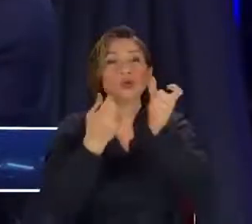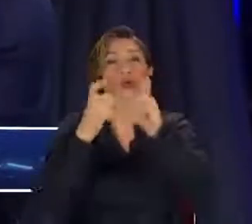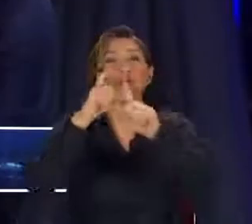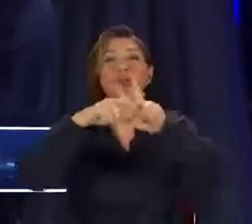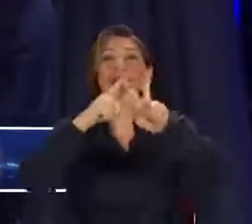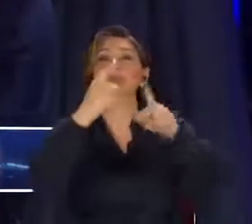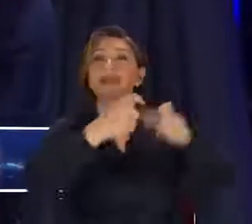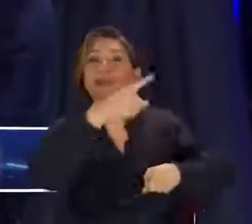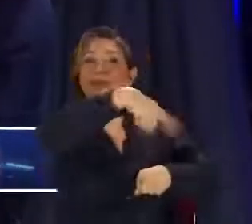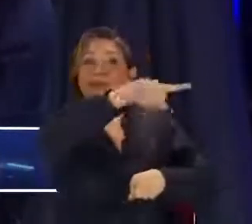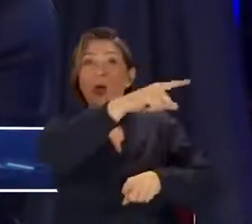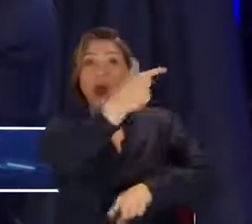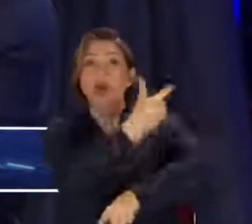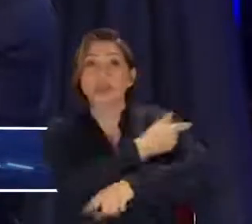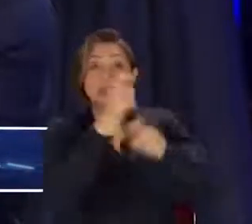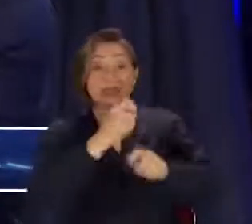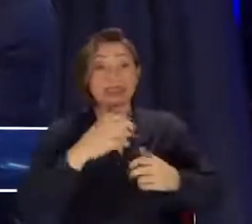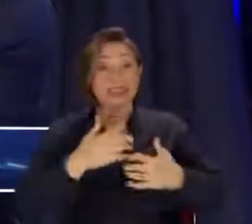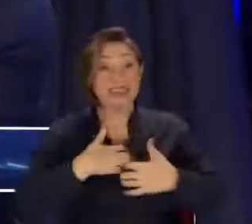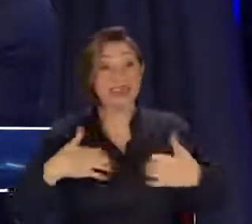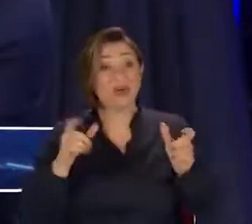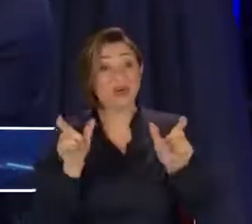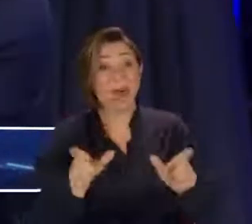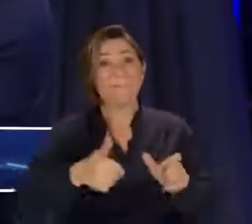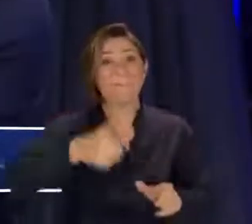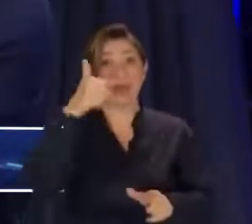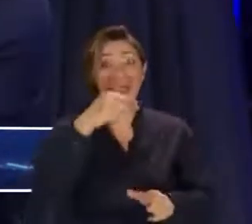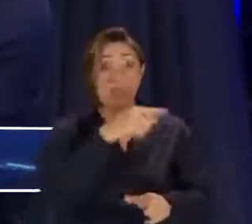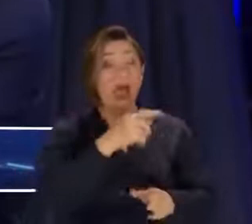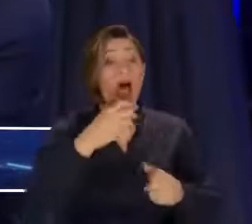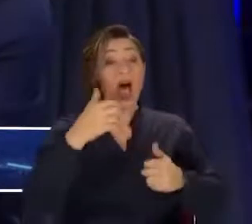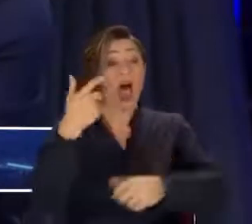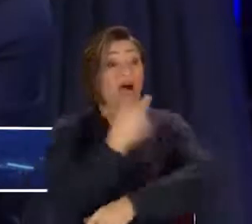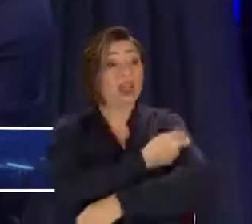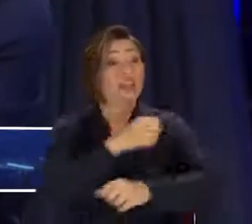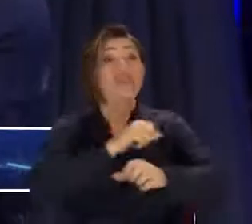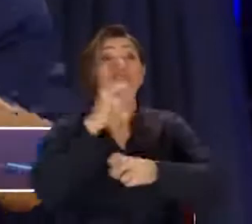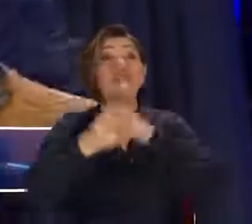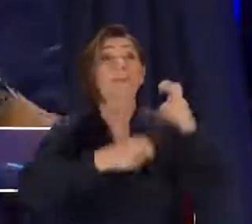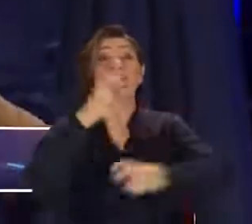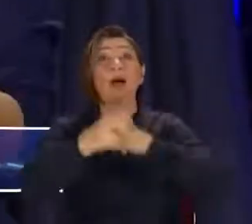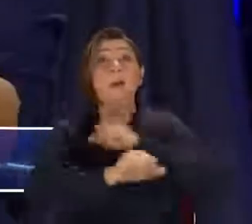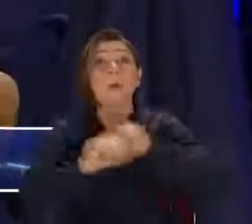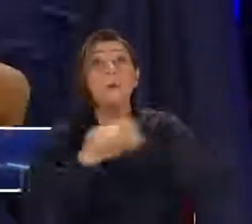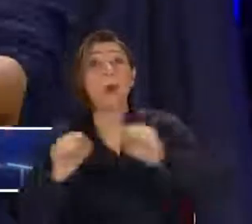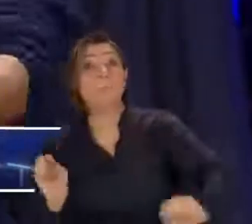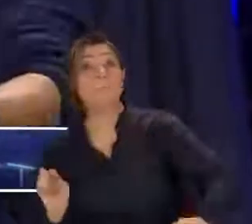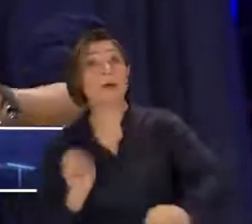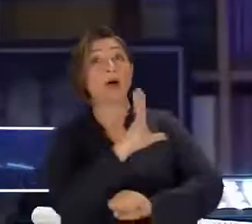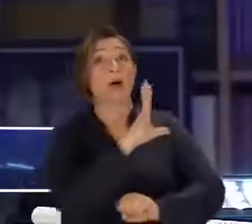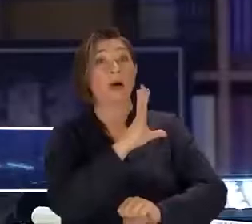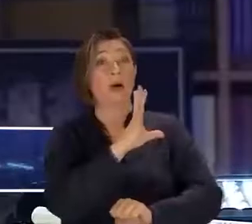bu aşı işinde olan savunma bakanlı Rumsfeld aşı fabrikasını bombalattı. Bir şunu şöyle